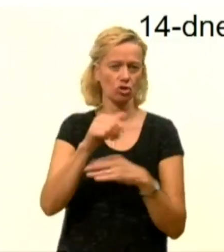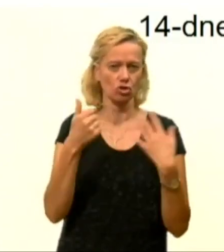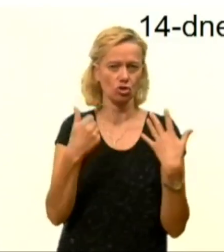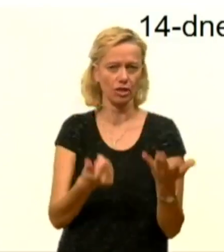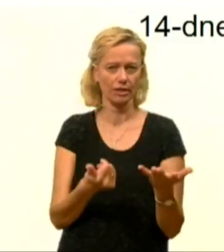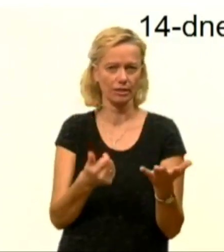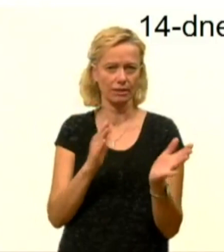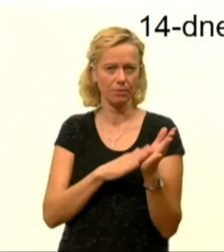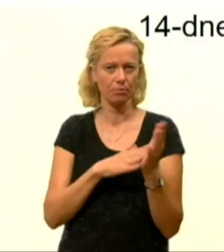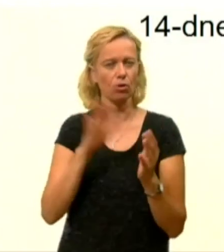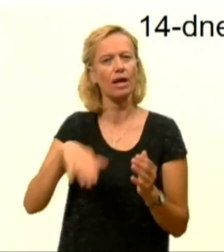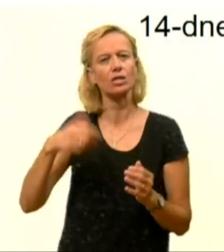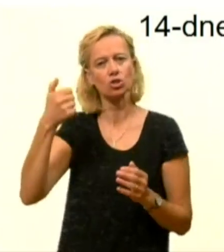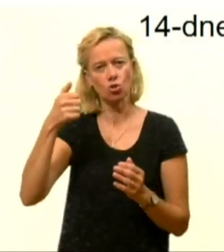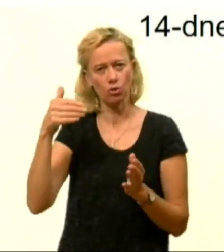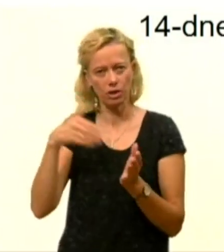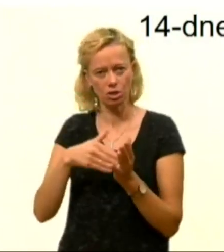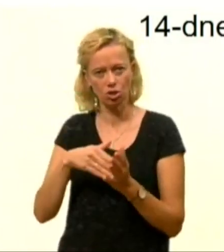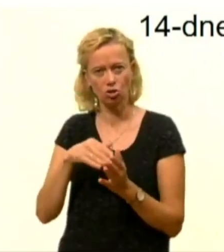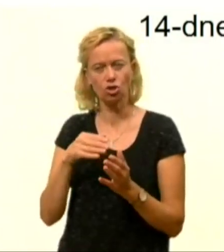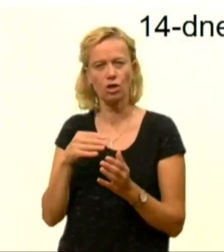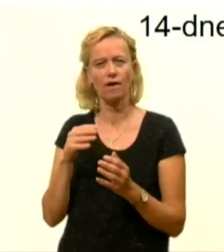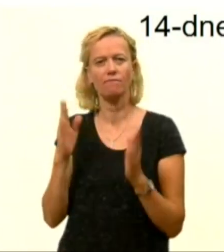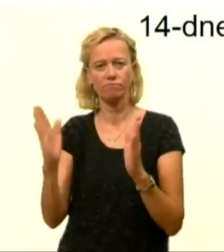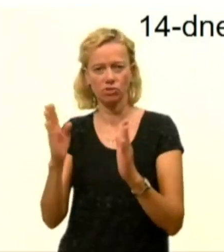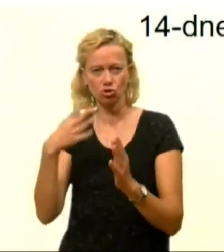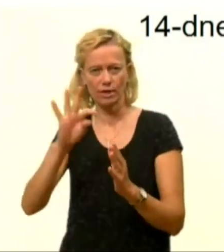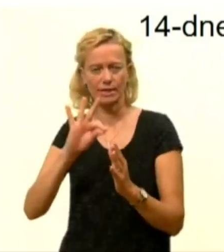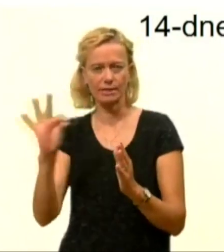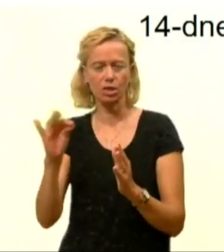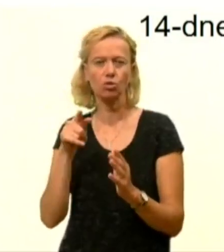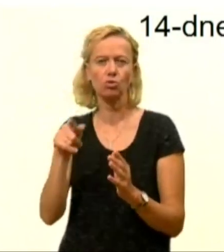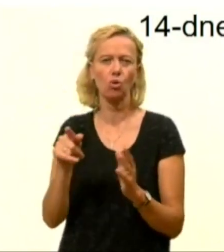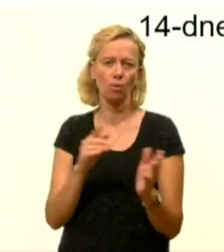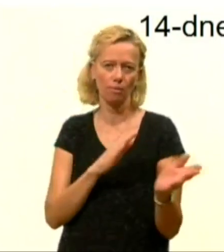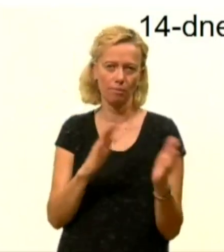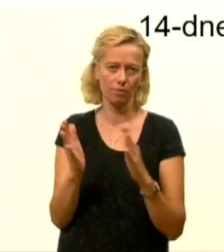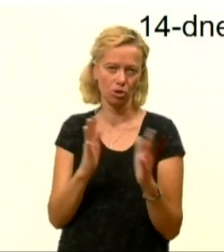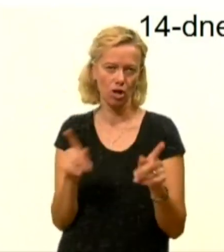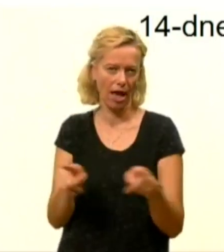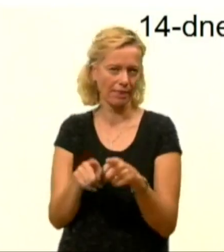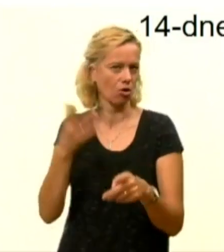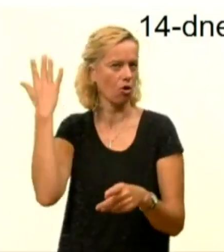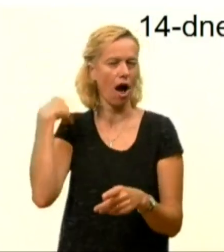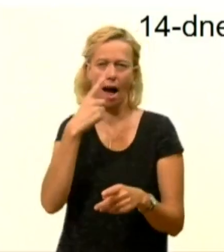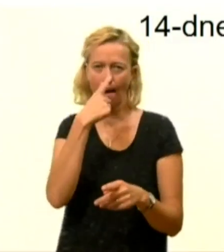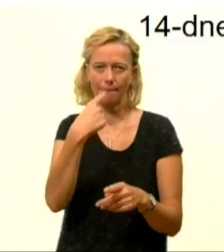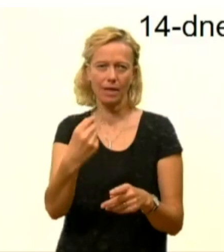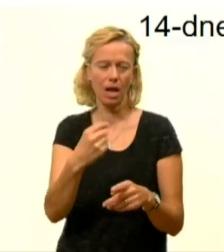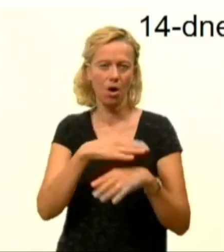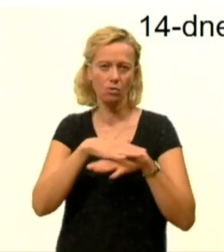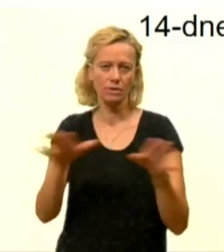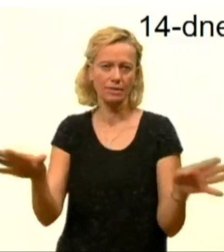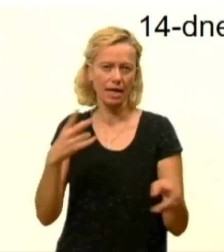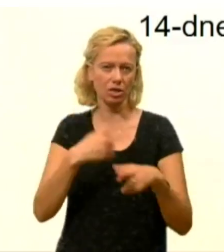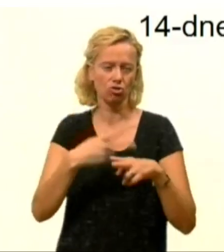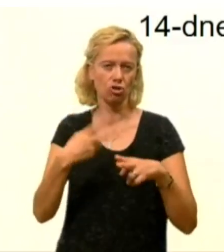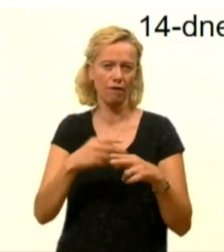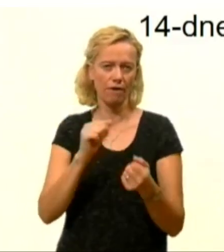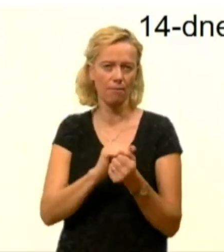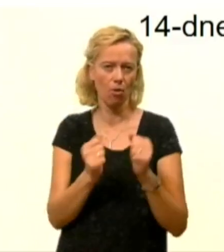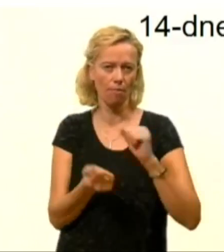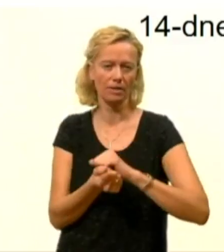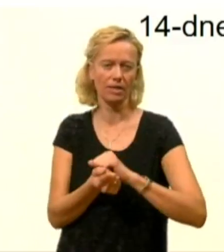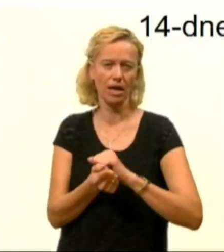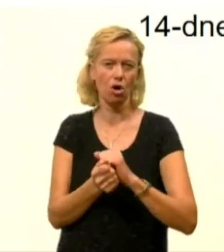premirov na 100 tisoč v 14 dneh, kar je približno to, kar se je dogajalo v aprila. Torej vse države se je spopadano s tem, da se